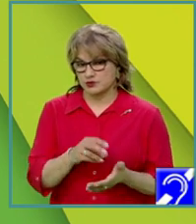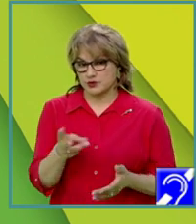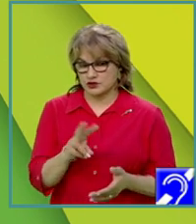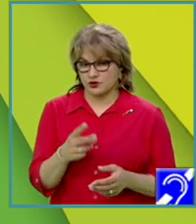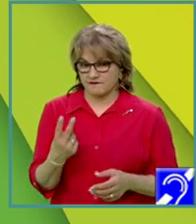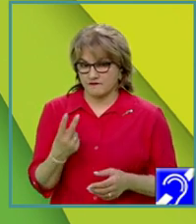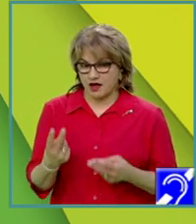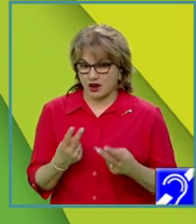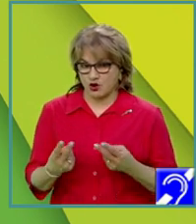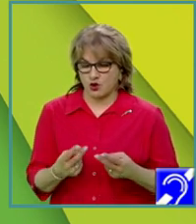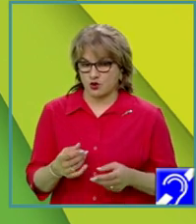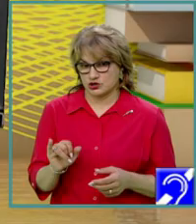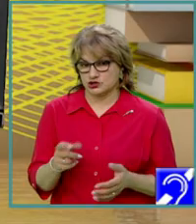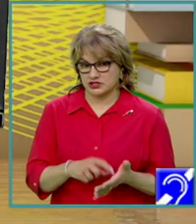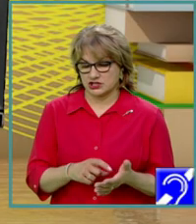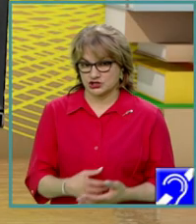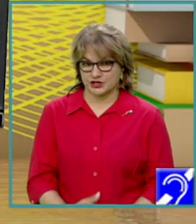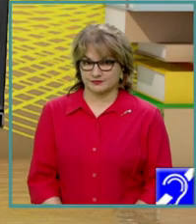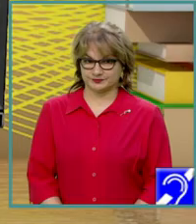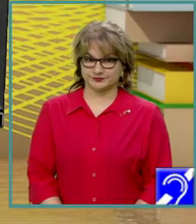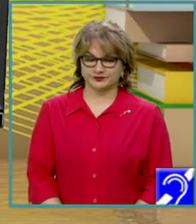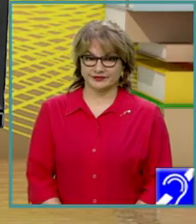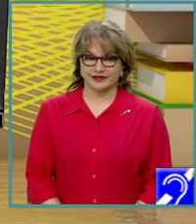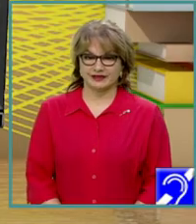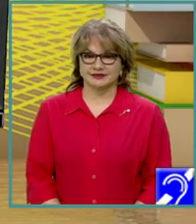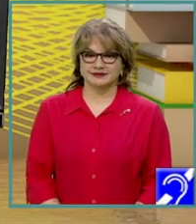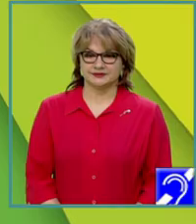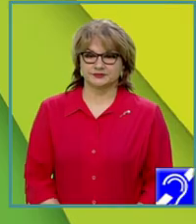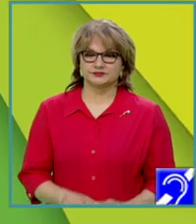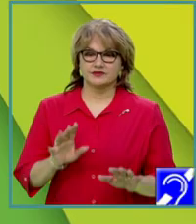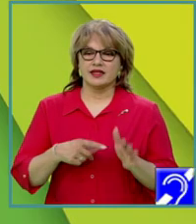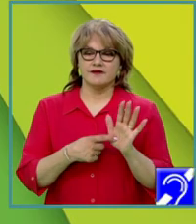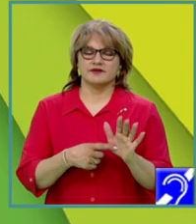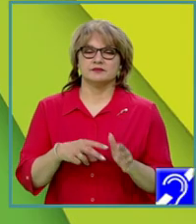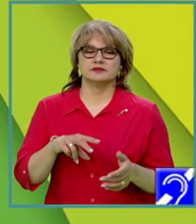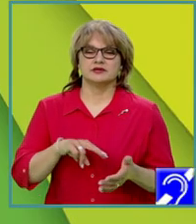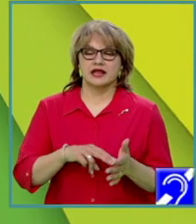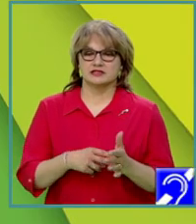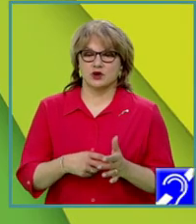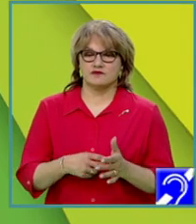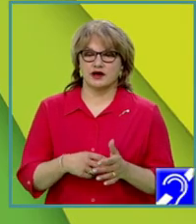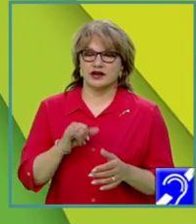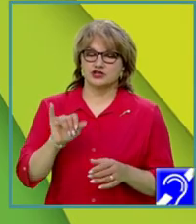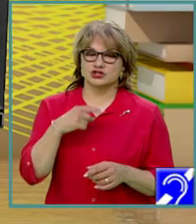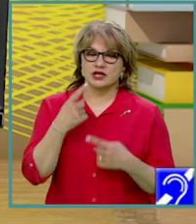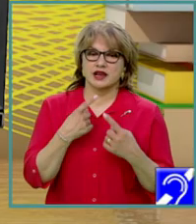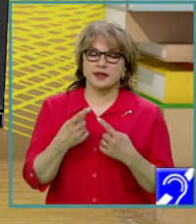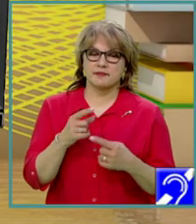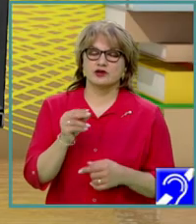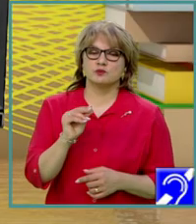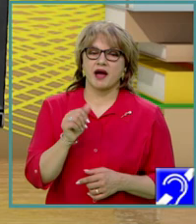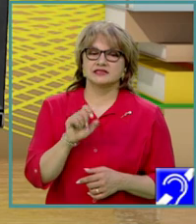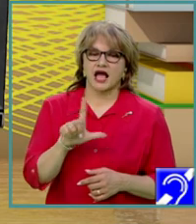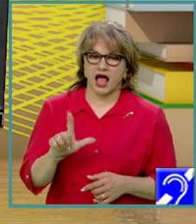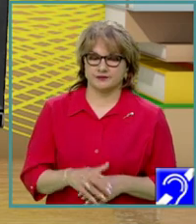două valori, evident, ceea ce ni se cere. Aici avem prezentarea rezolvării și în limbajul pascal. Ultima